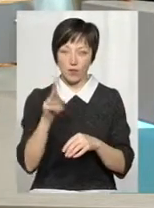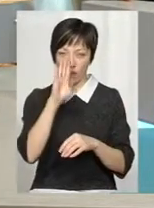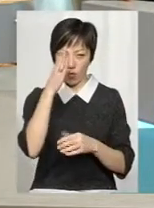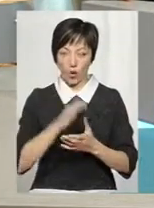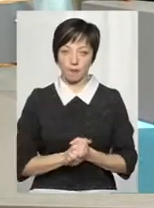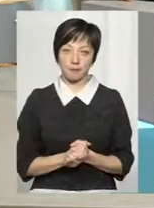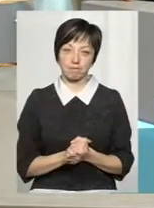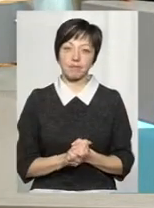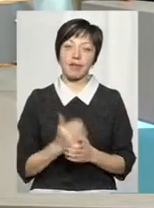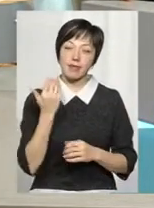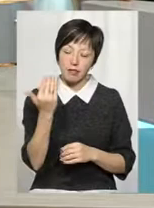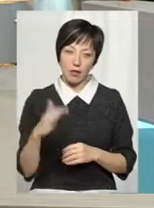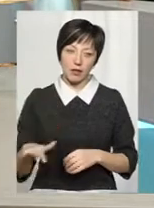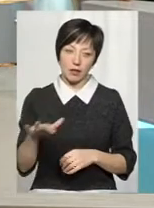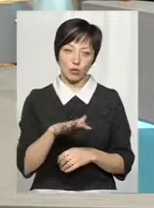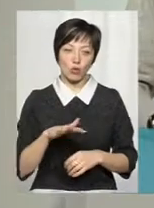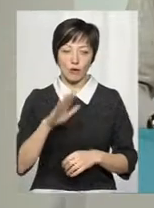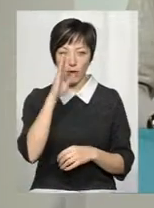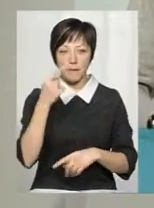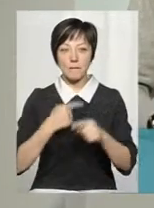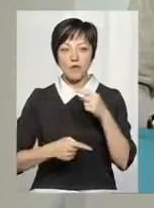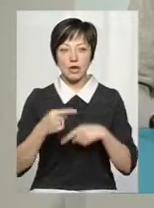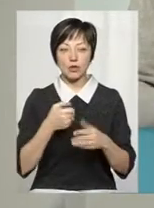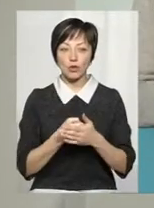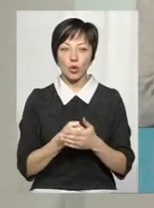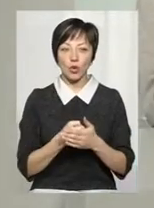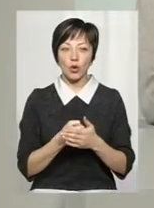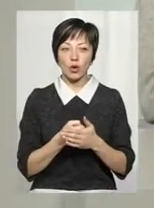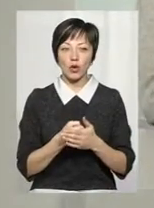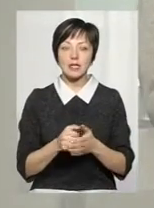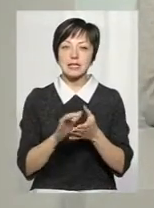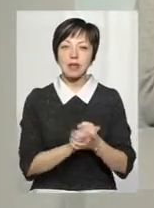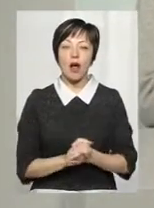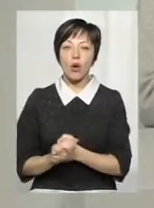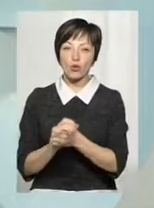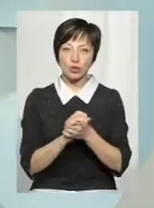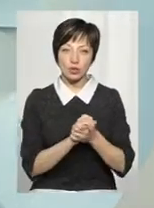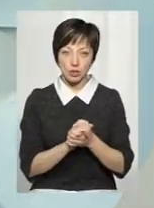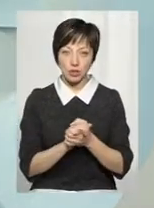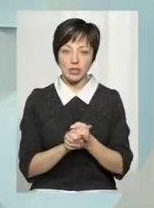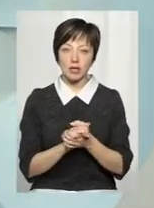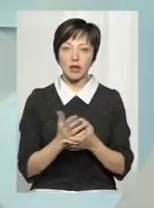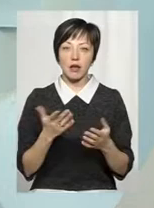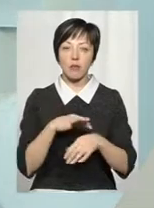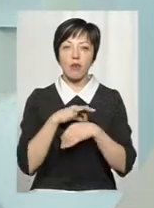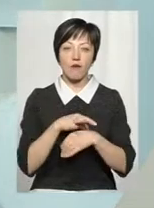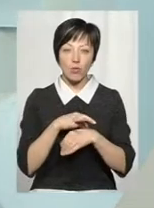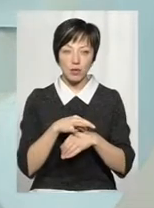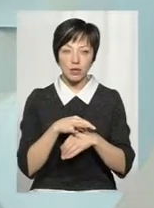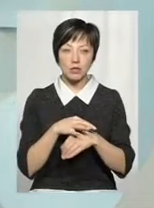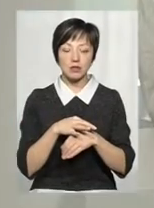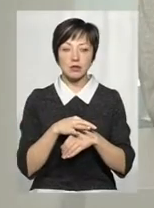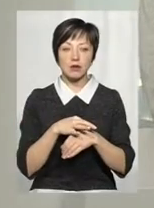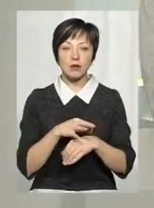І на території ворога. Повернемося до тактичного злагодження, точніше до тих злагоджень, які проходили. Їх